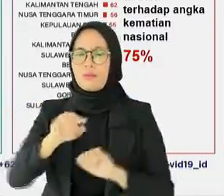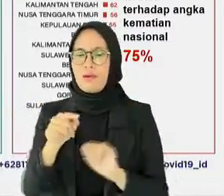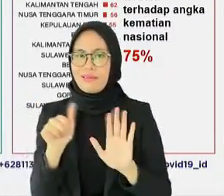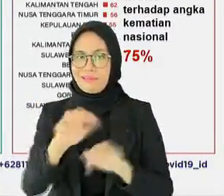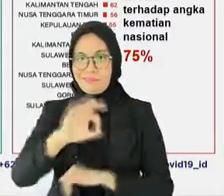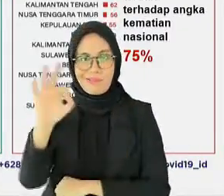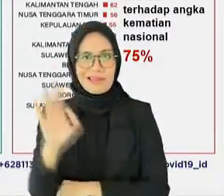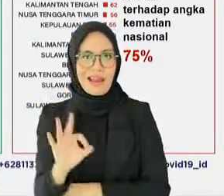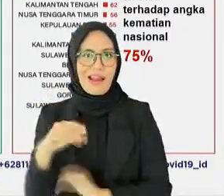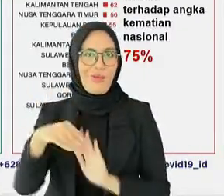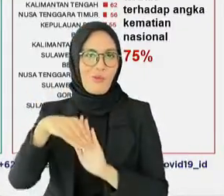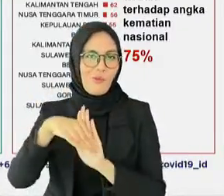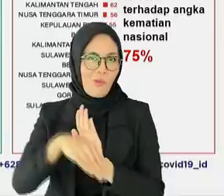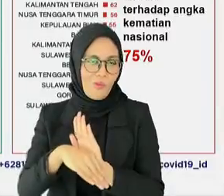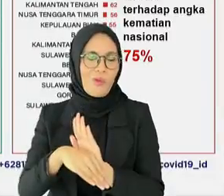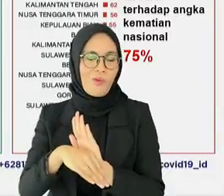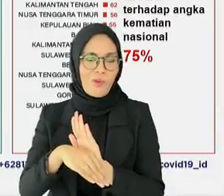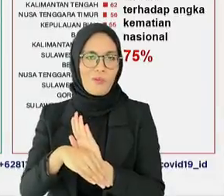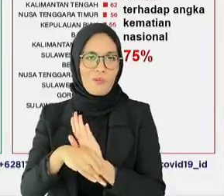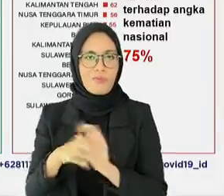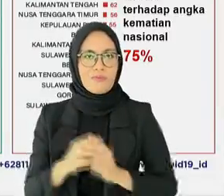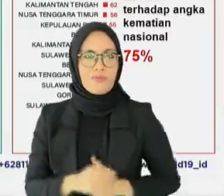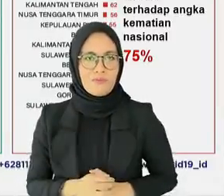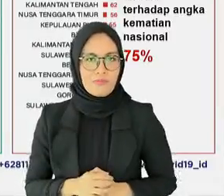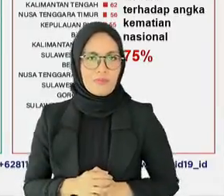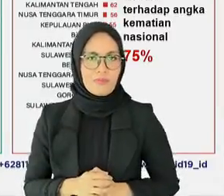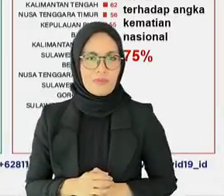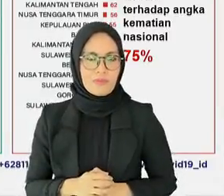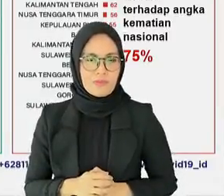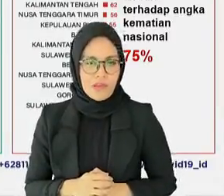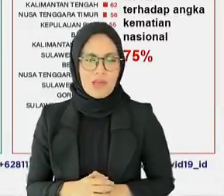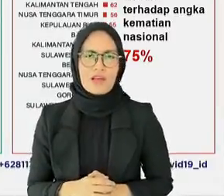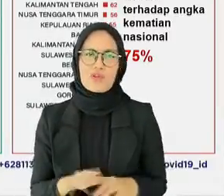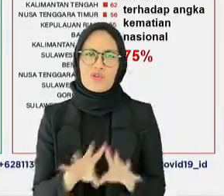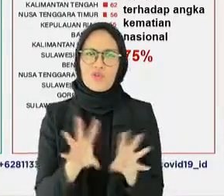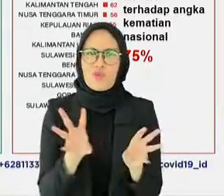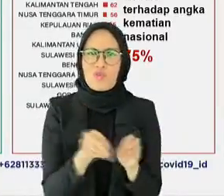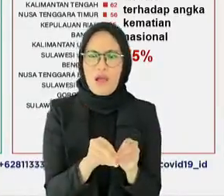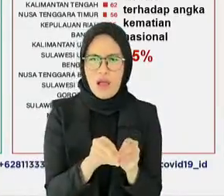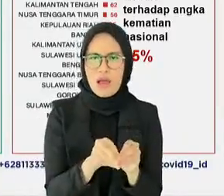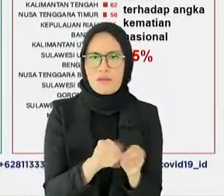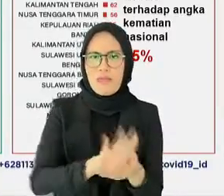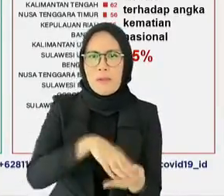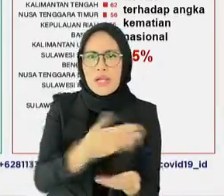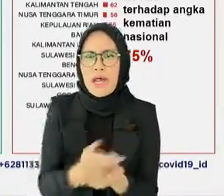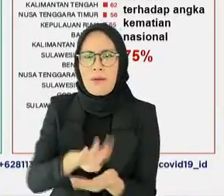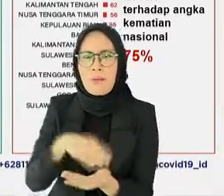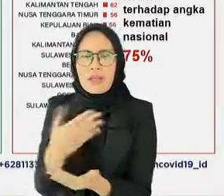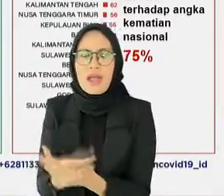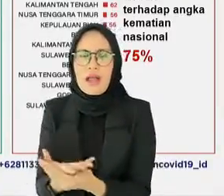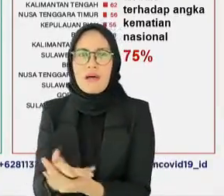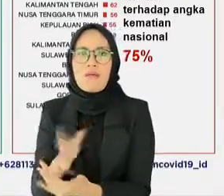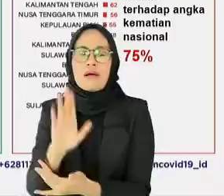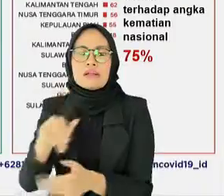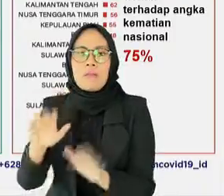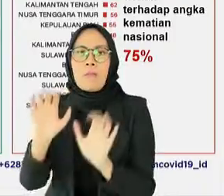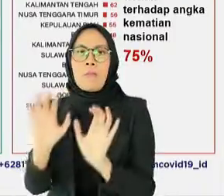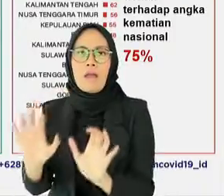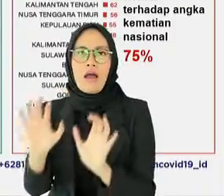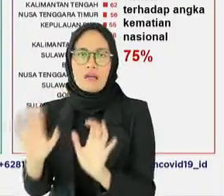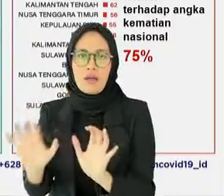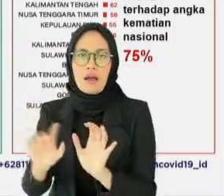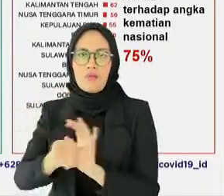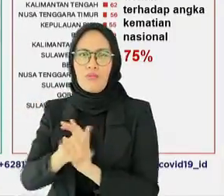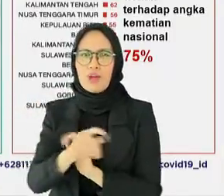persen. Sayangnya, persentase kematian di Indonesia masih konsisten berada di atas persentase kematian dunia sejak